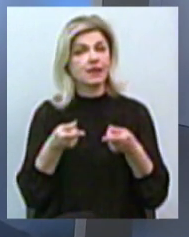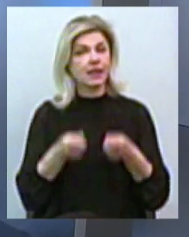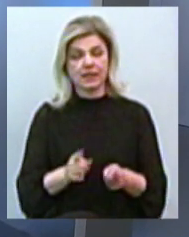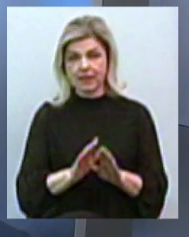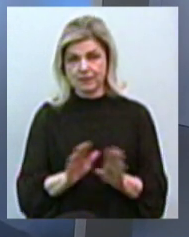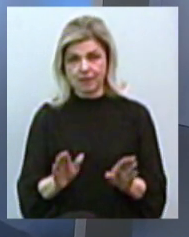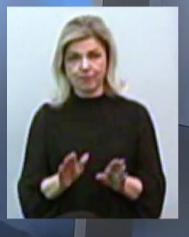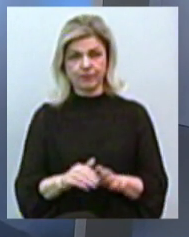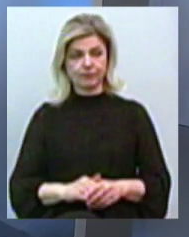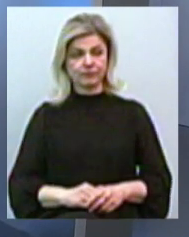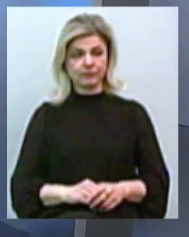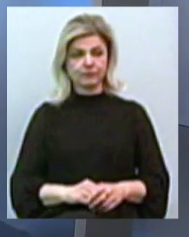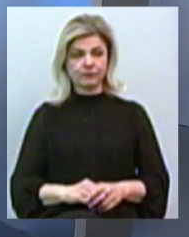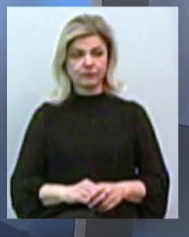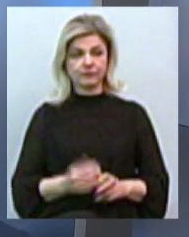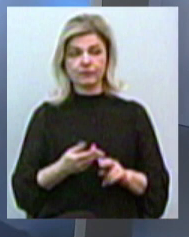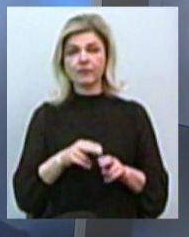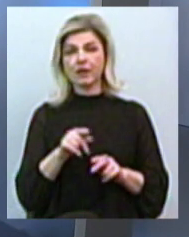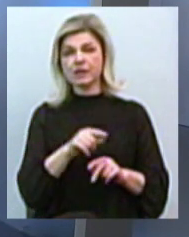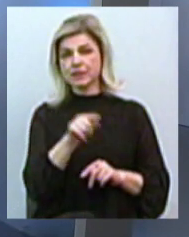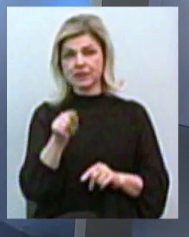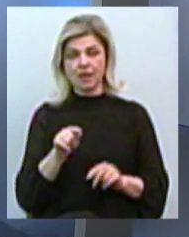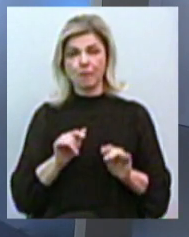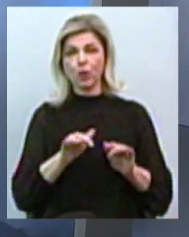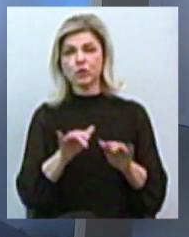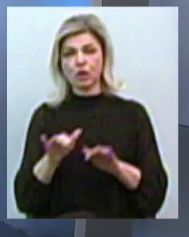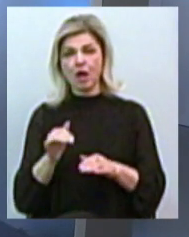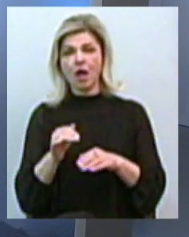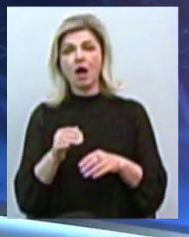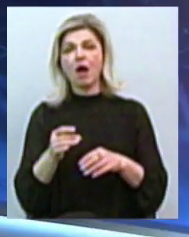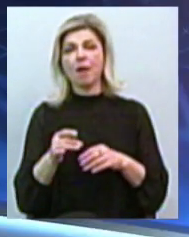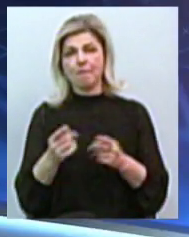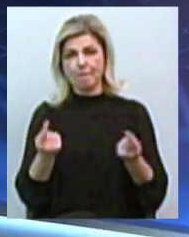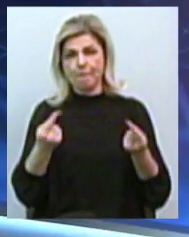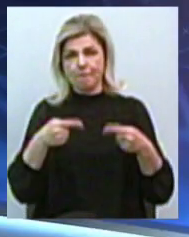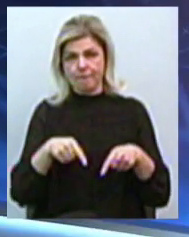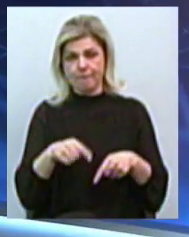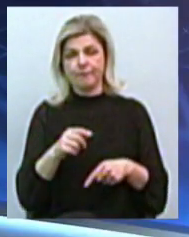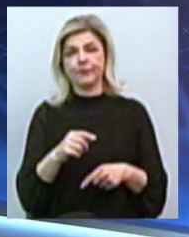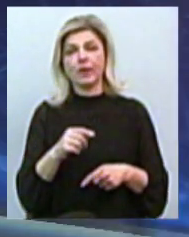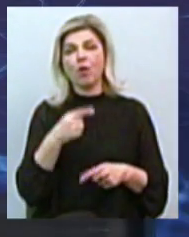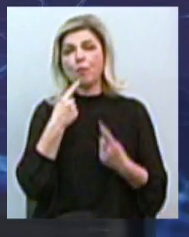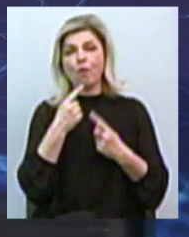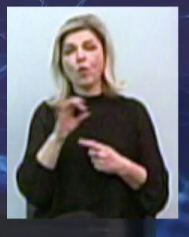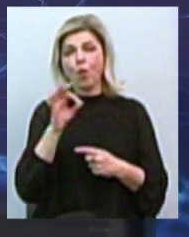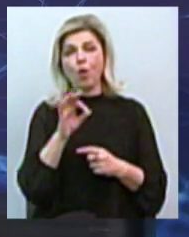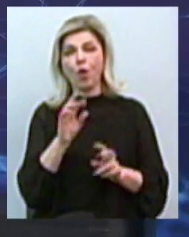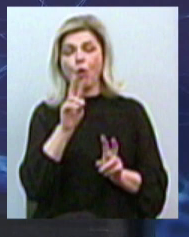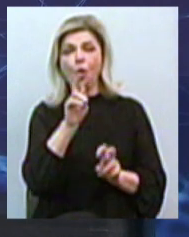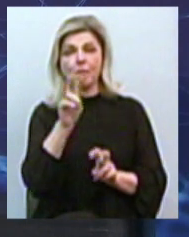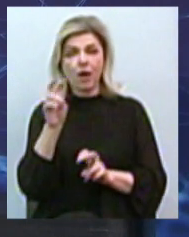цієї процедури банкрутства. Які самі компанії? Мова йде про компанії,